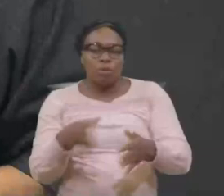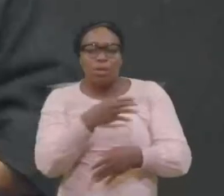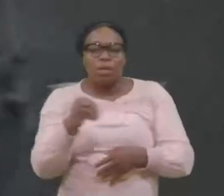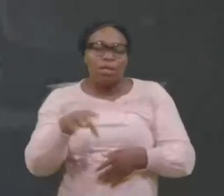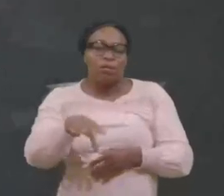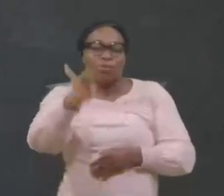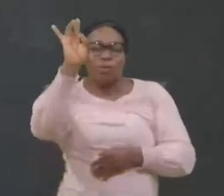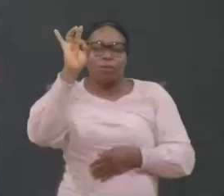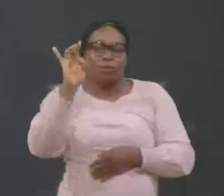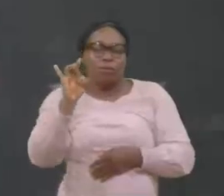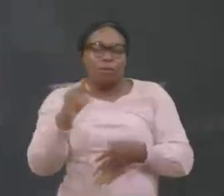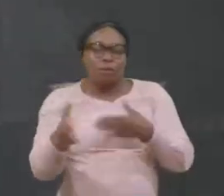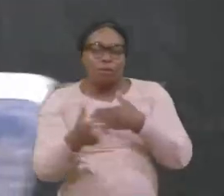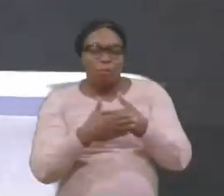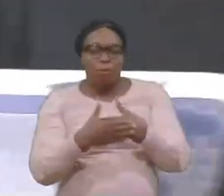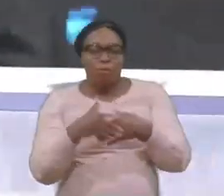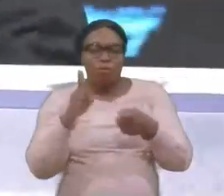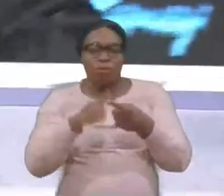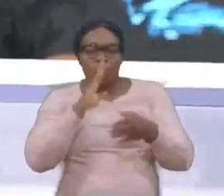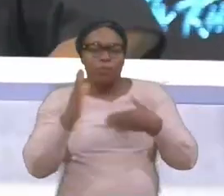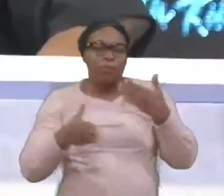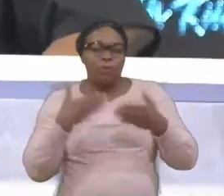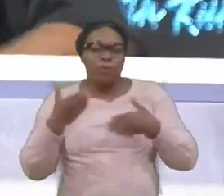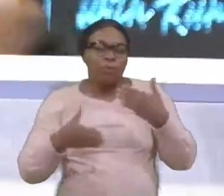et il commençait à se réjouir